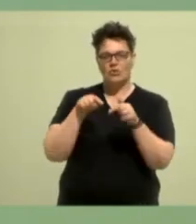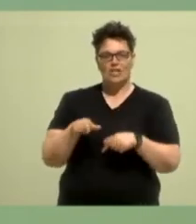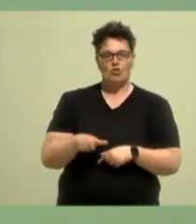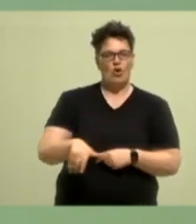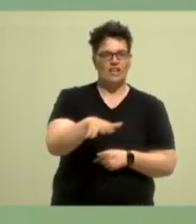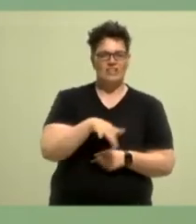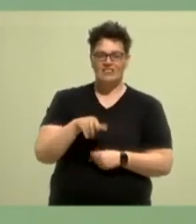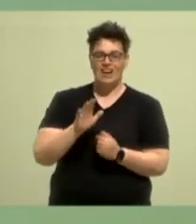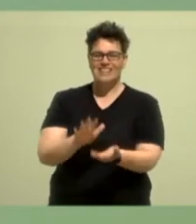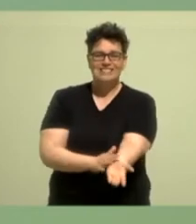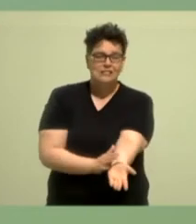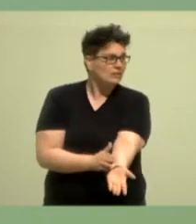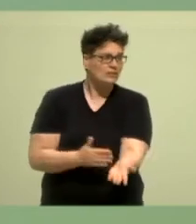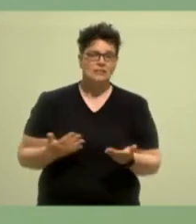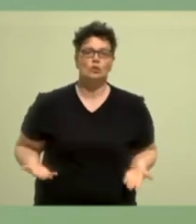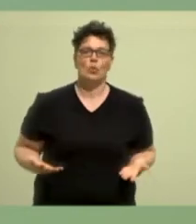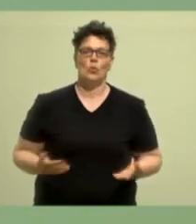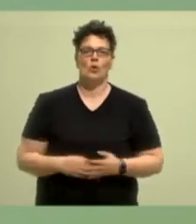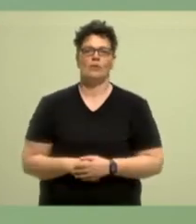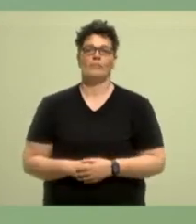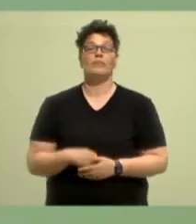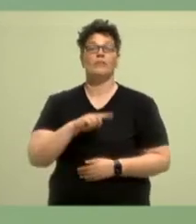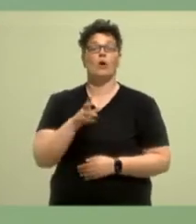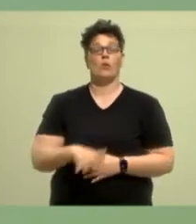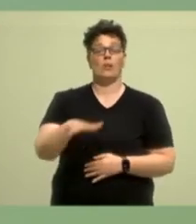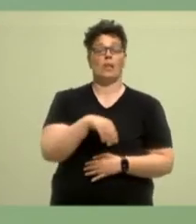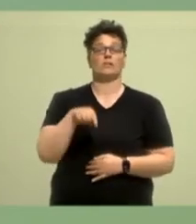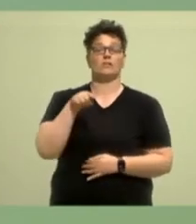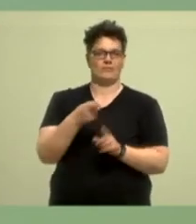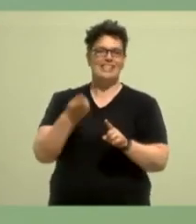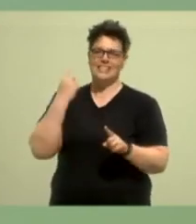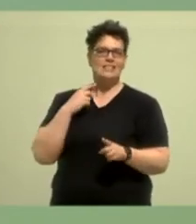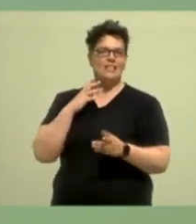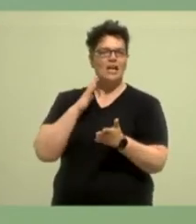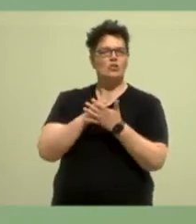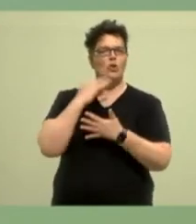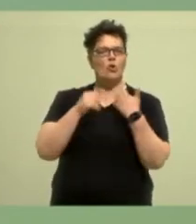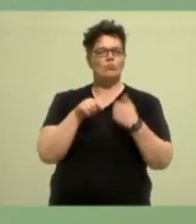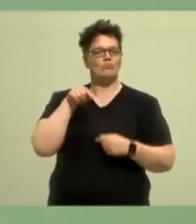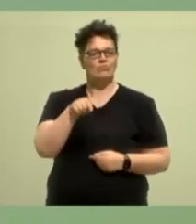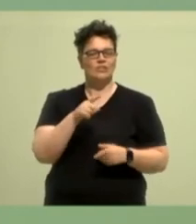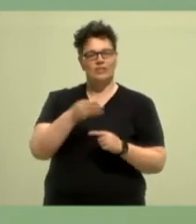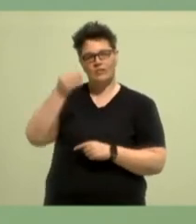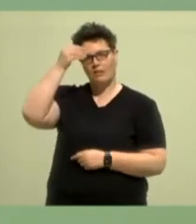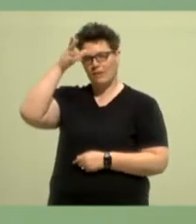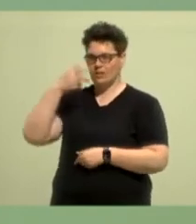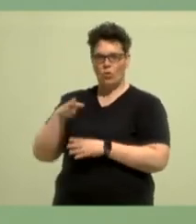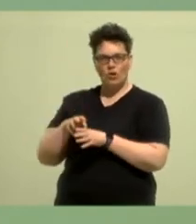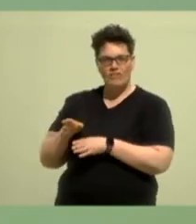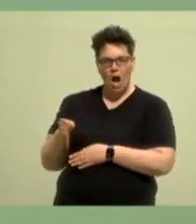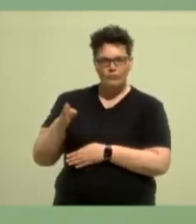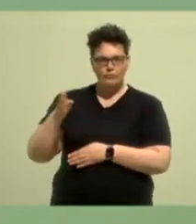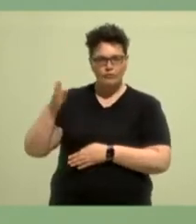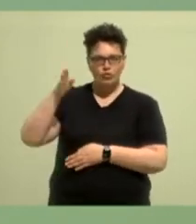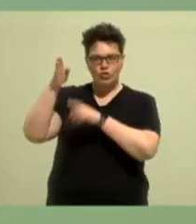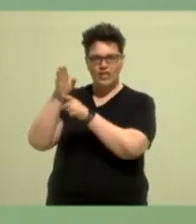ausmacht, und für ein Land, in dem, darüber sprach ich gestern, das Versprechen des Bildungsaufstiegs erneuert wird und für alle